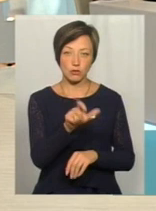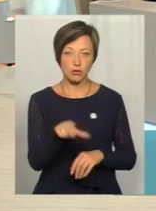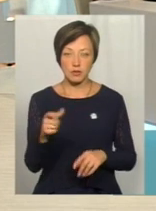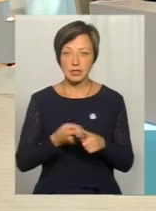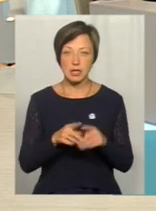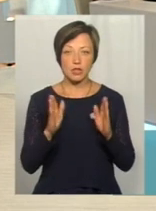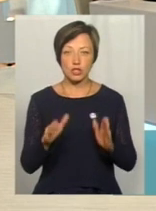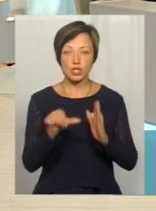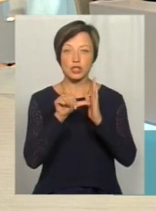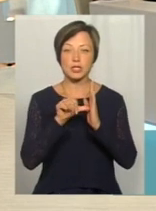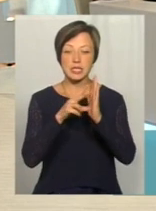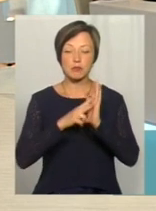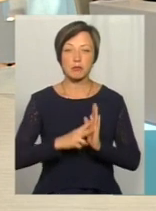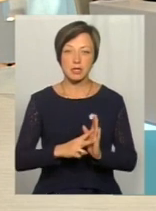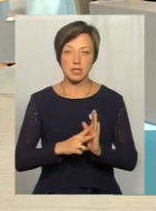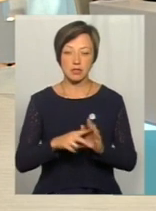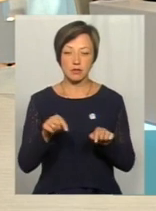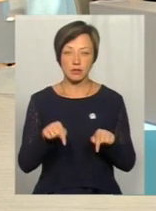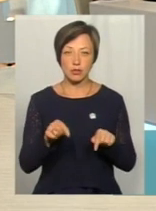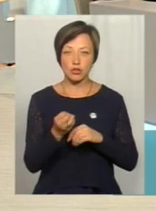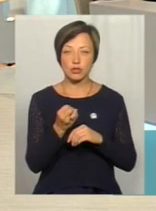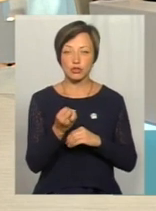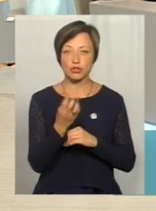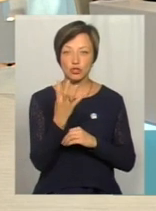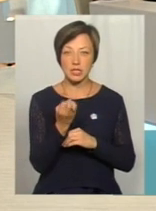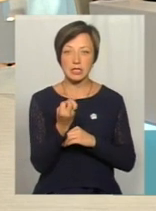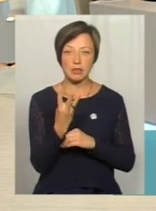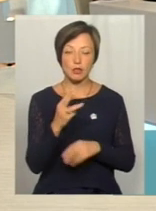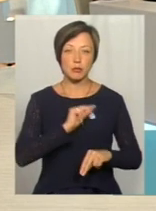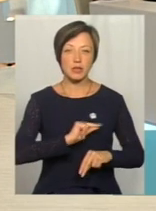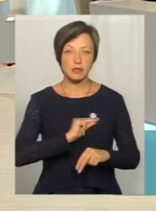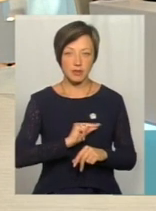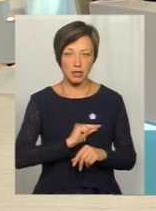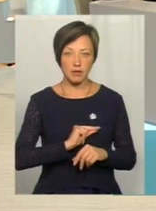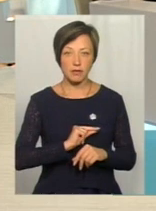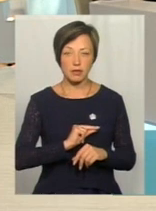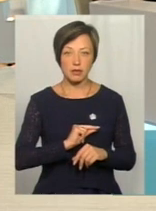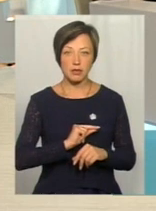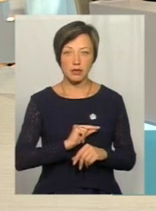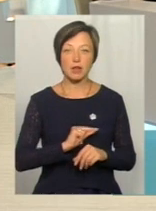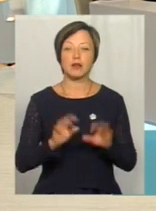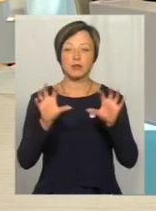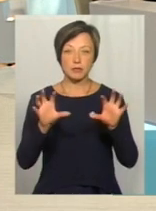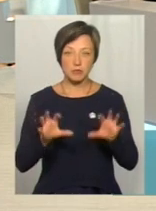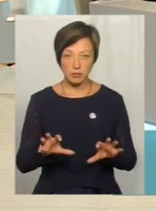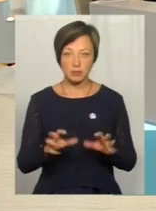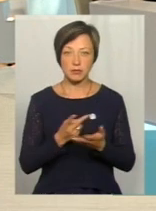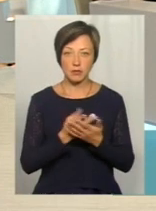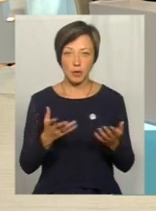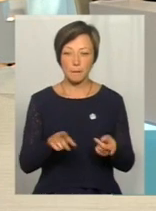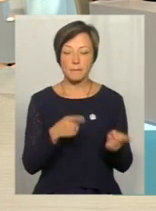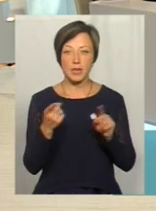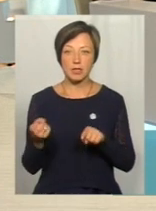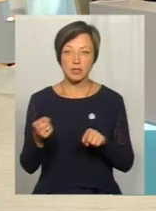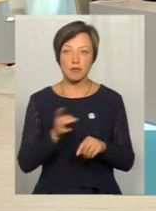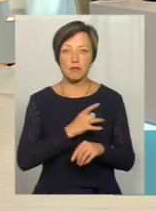Це лише за 7 місяців 413 працівників, як ви кажете, легалізовано, перейшли